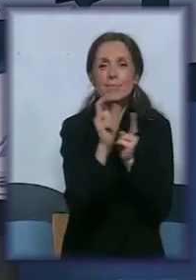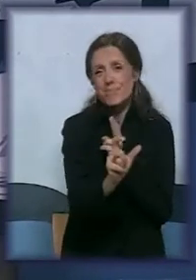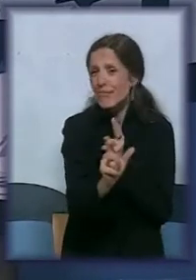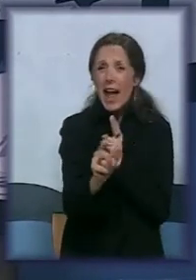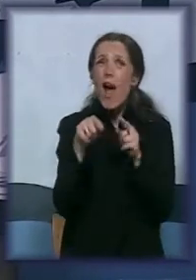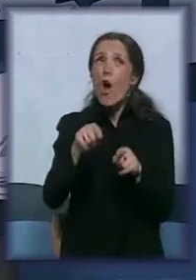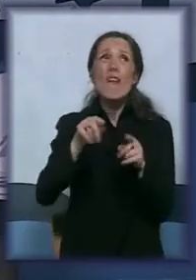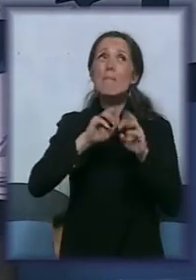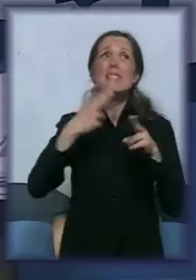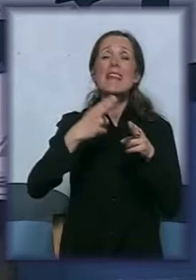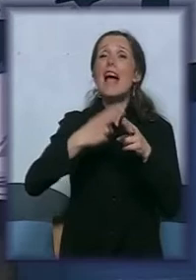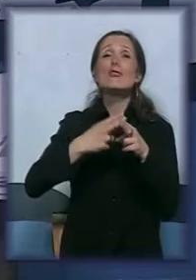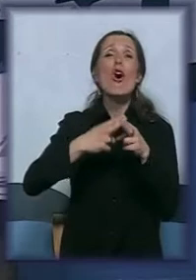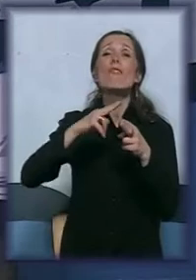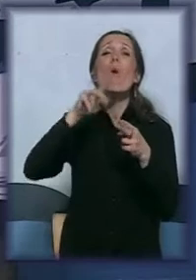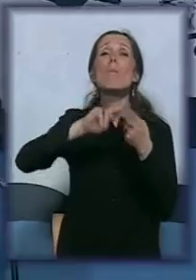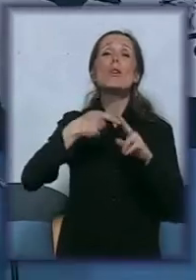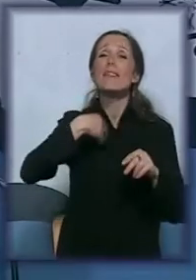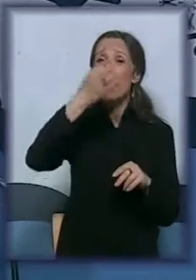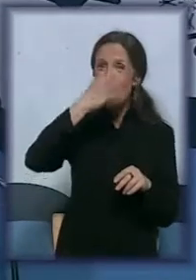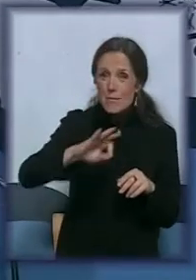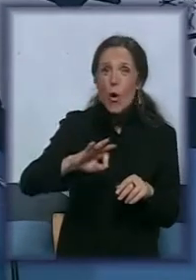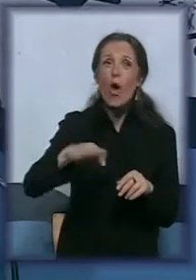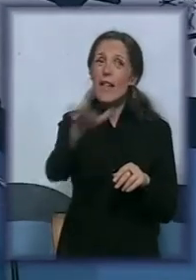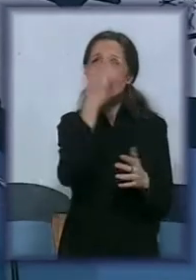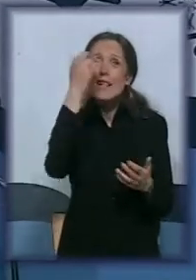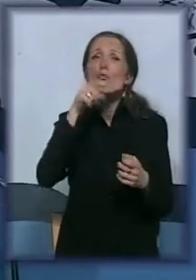znaju šta je IOP. Dobro. Individuilni obrazovni plan